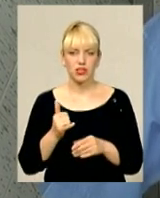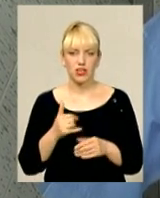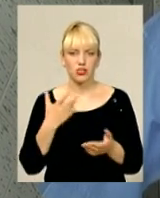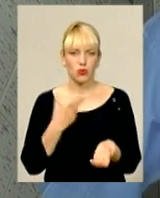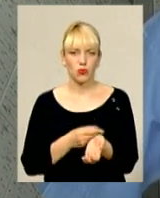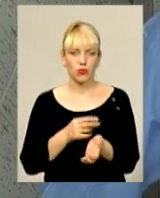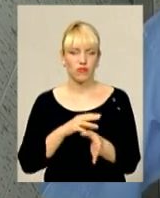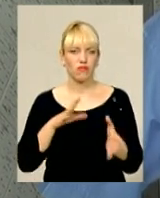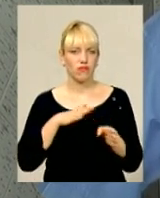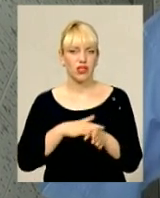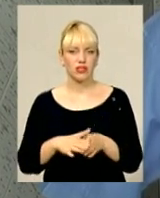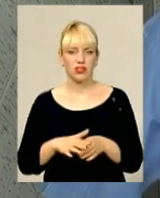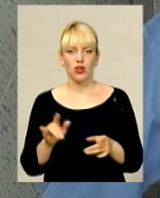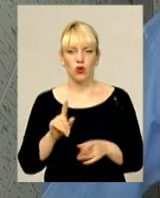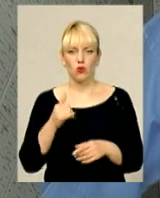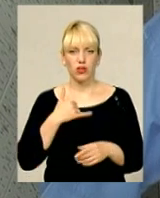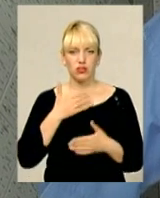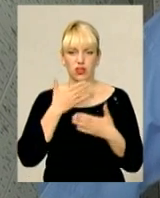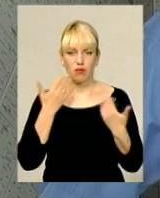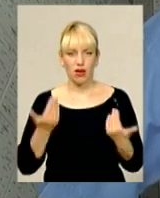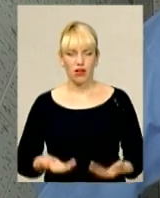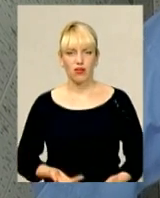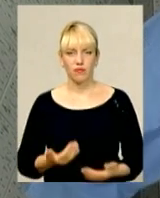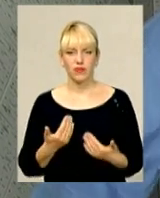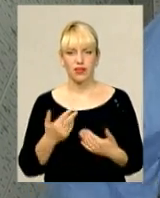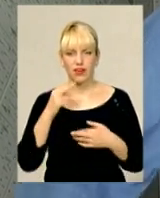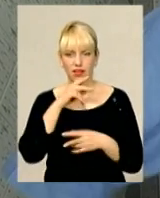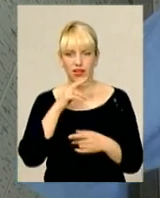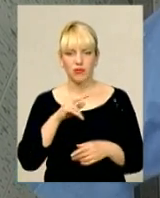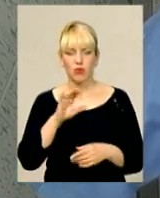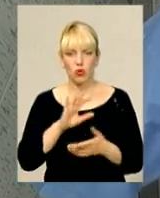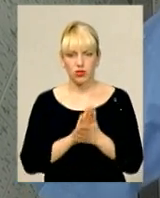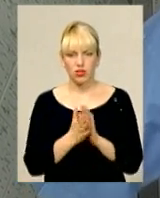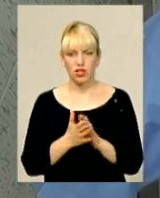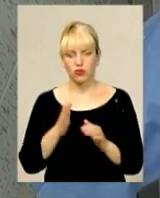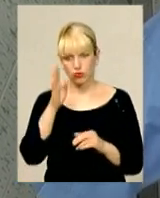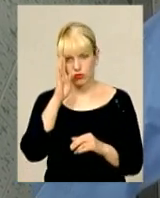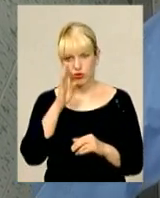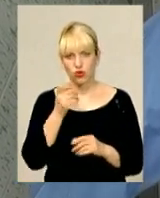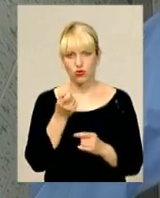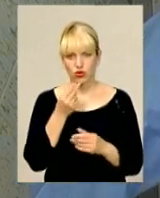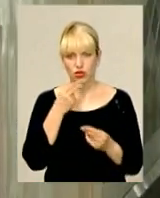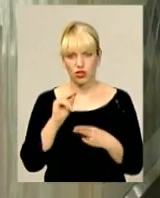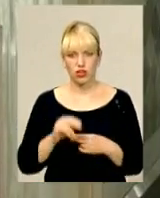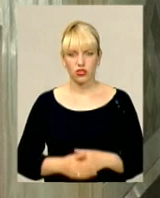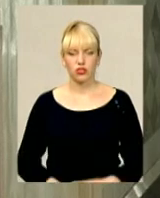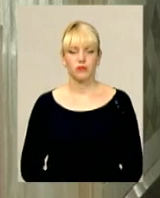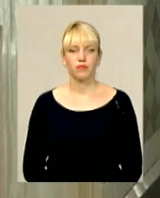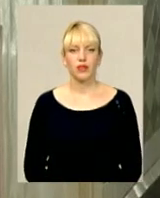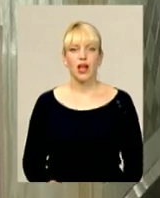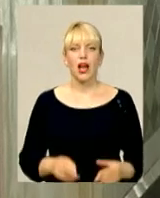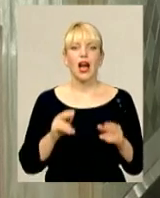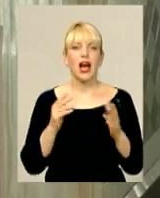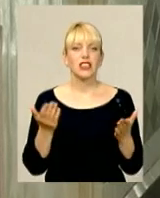увесь, що в нас вже, виходить, немає його. По стану, то, виходить, трошки краще. Та чим